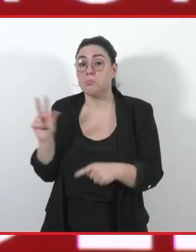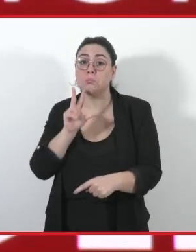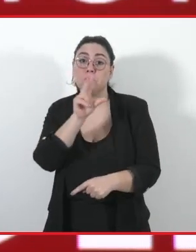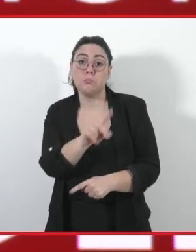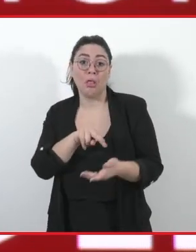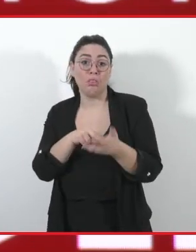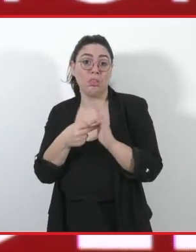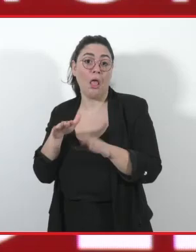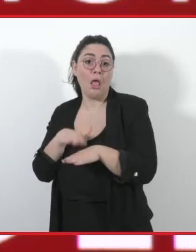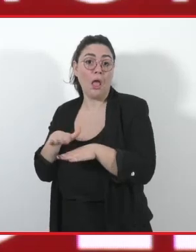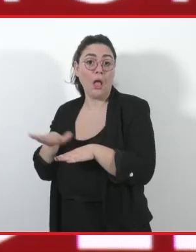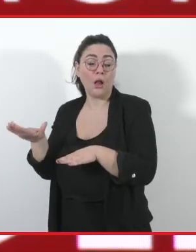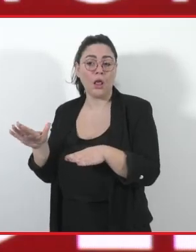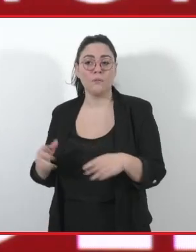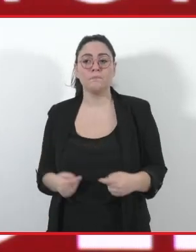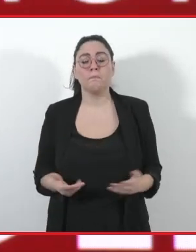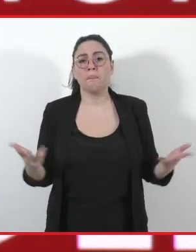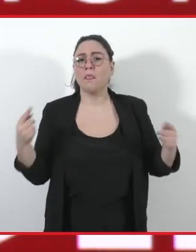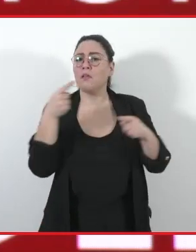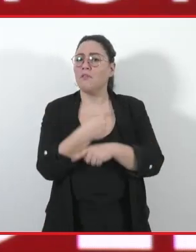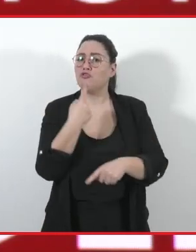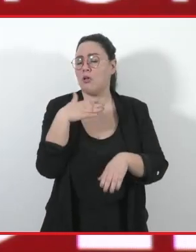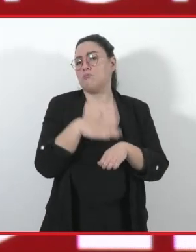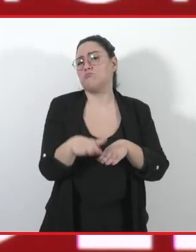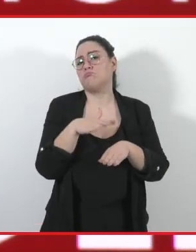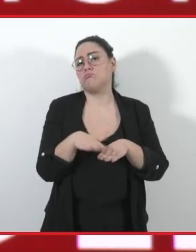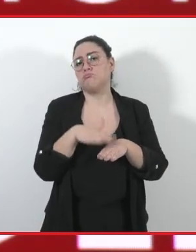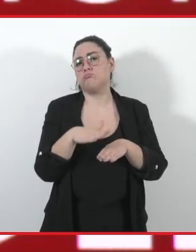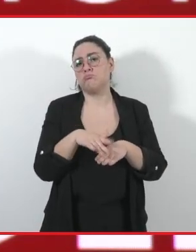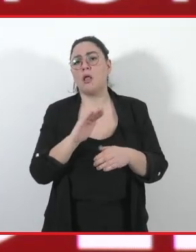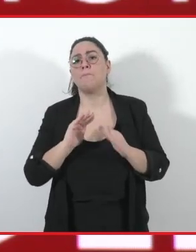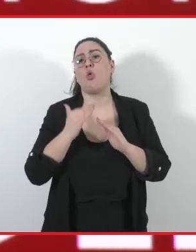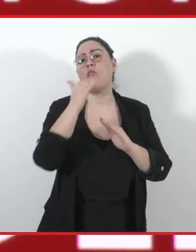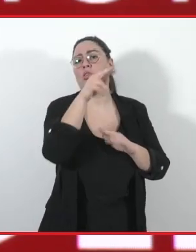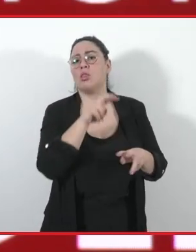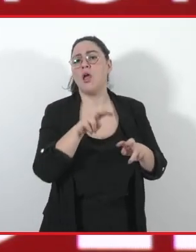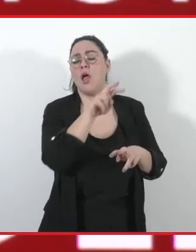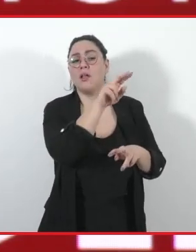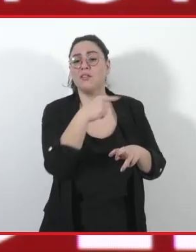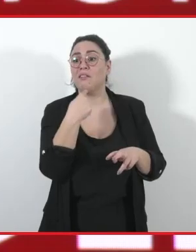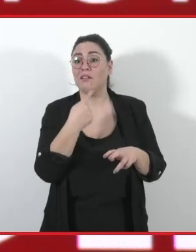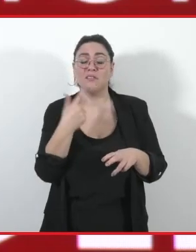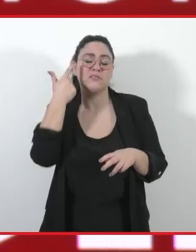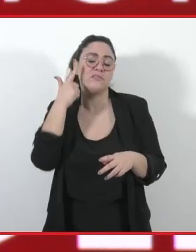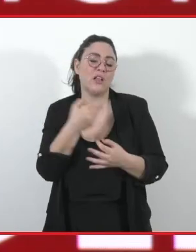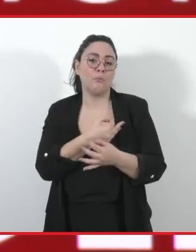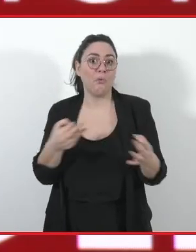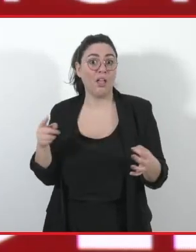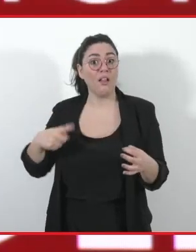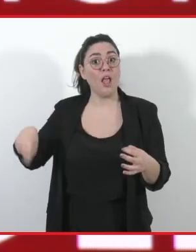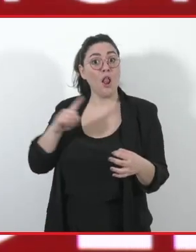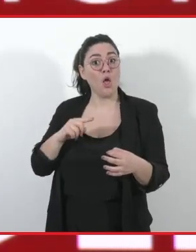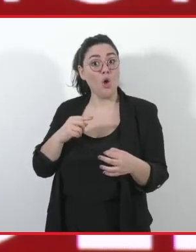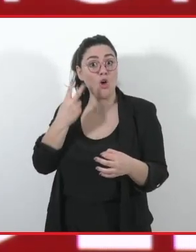la montagna, sa che quello che oggi è definito imprevedibile sarà sempre più